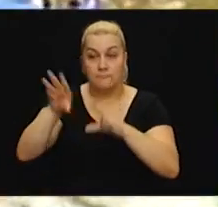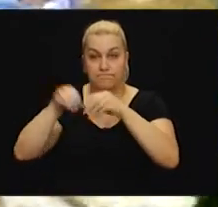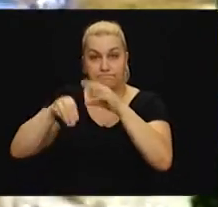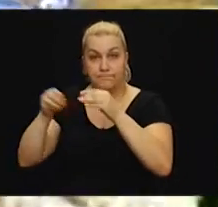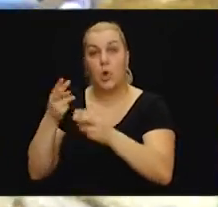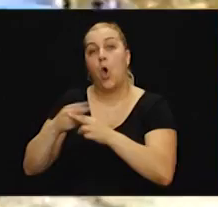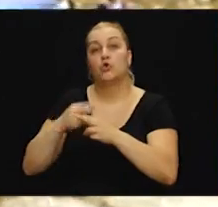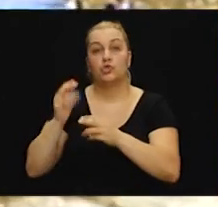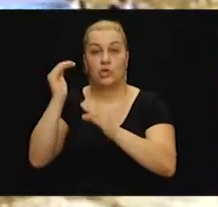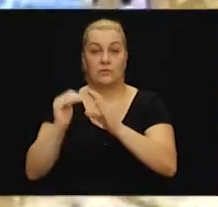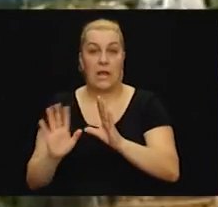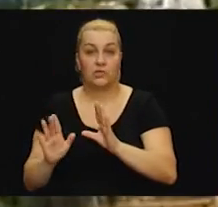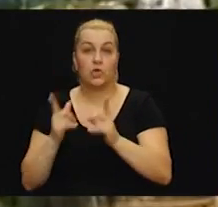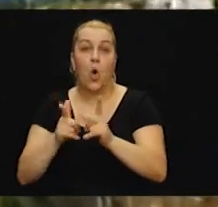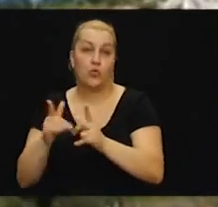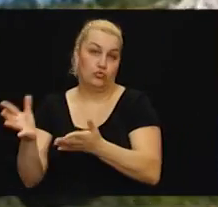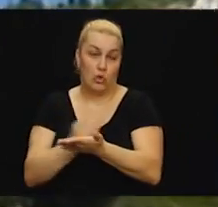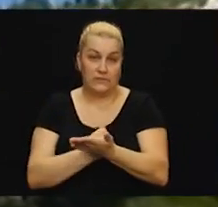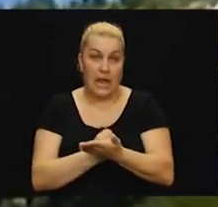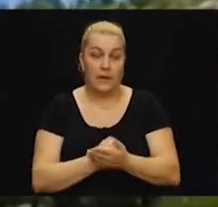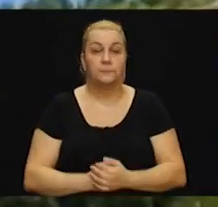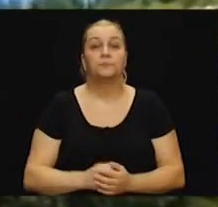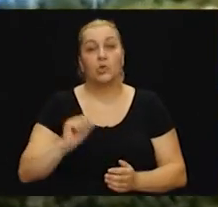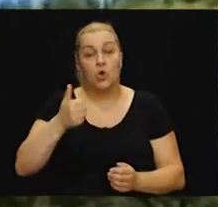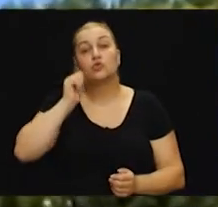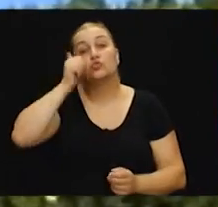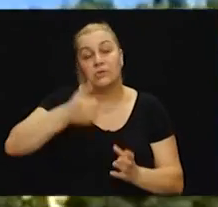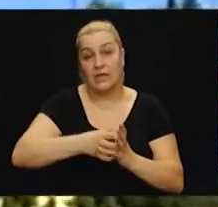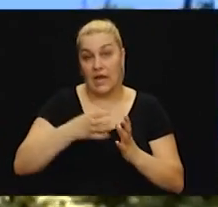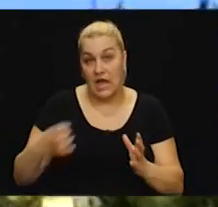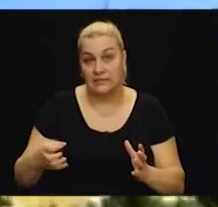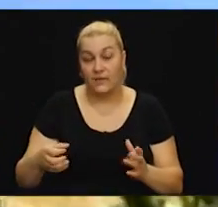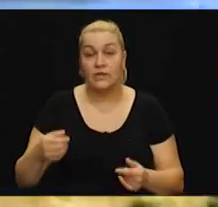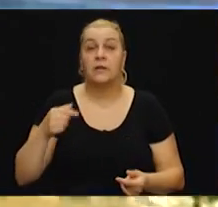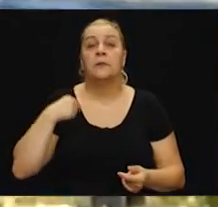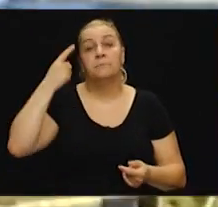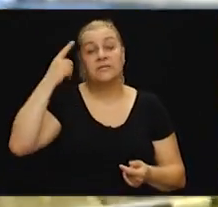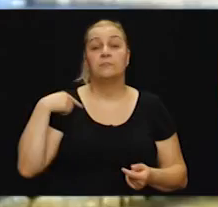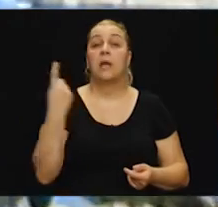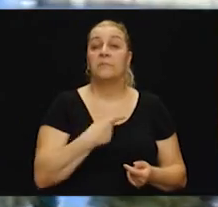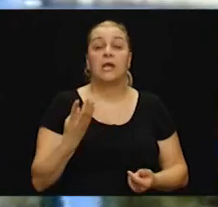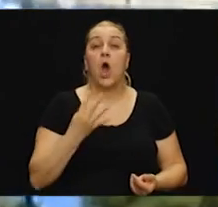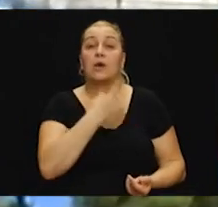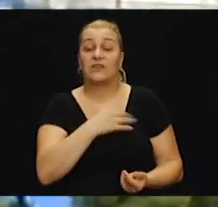nastavljeno. Mislim da smo mi, kao hrvatski vojnici, odradili